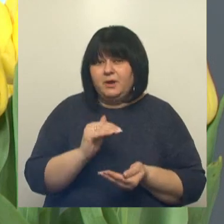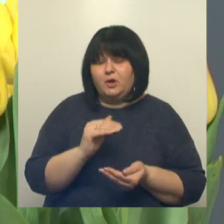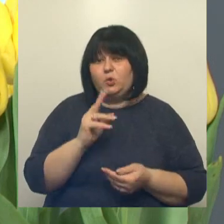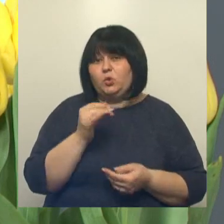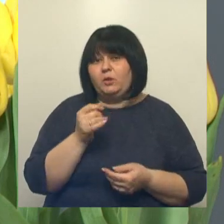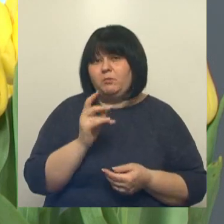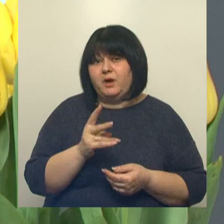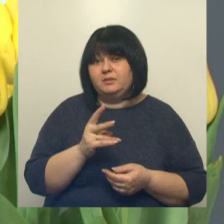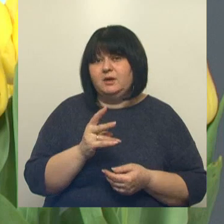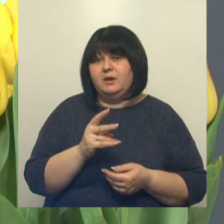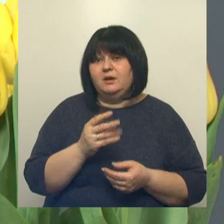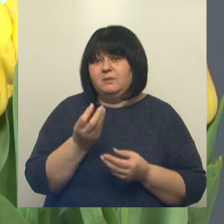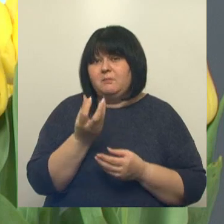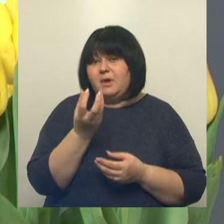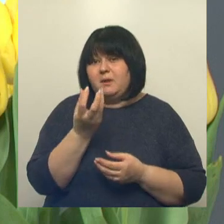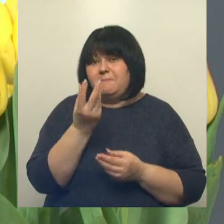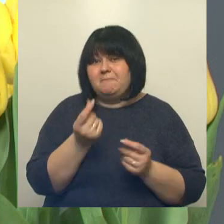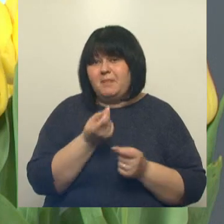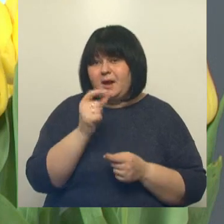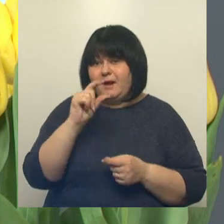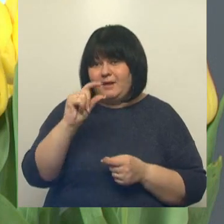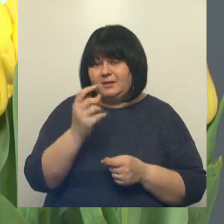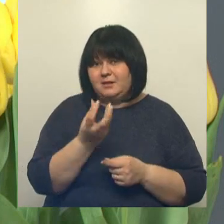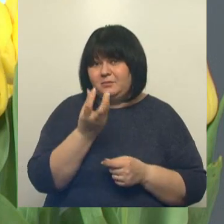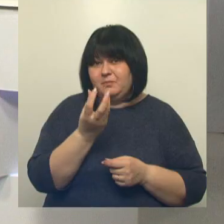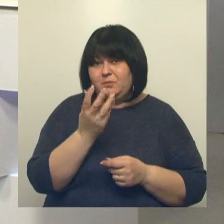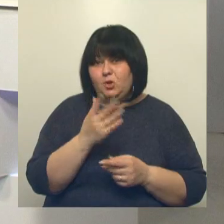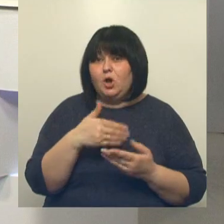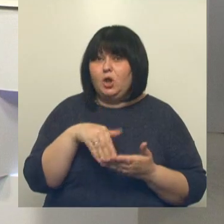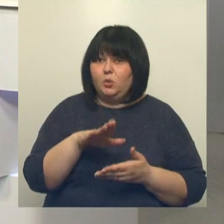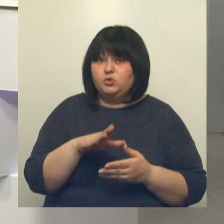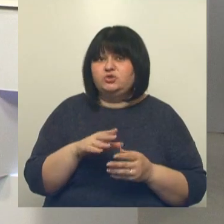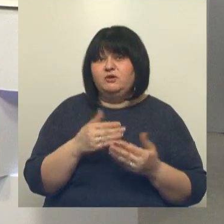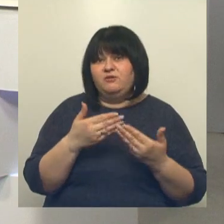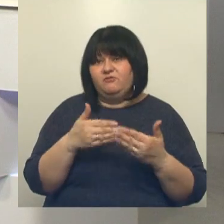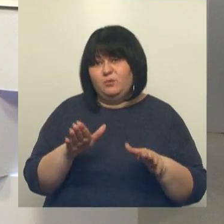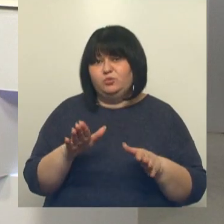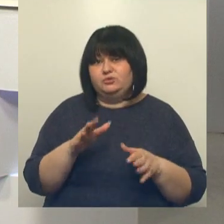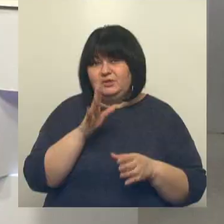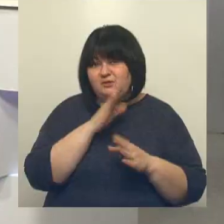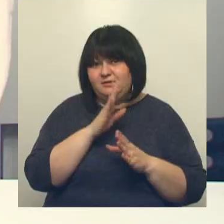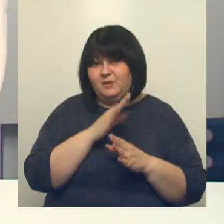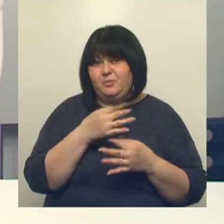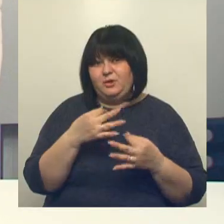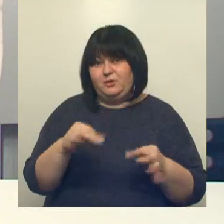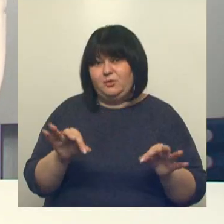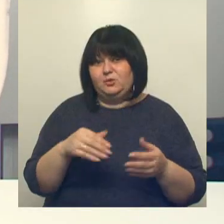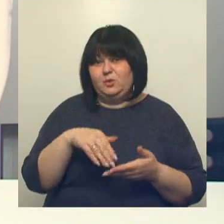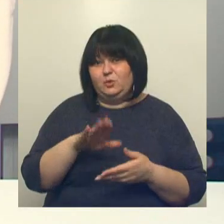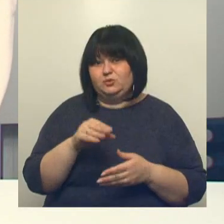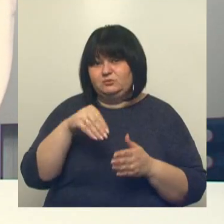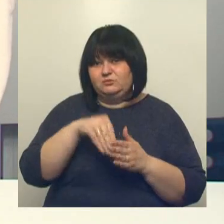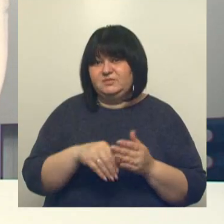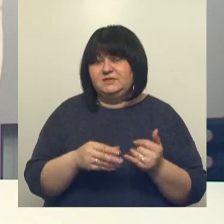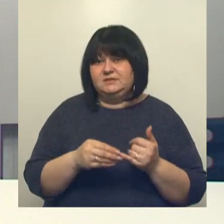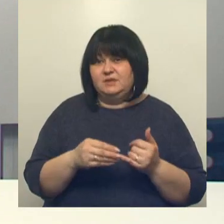с небольшим бокалом. Лучше все-таки высадить его То ему будет лучше, если его выпустить на грунт? Да, ему все-таки лучше высадить в грунт.